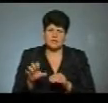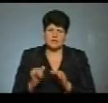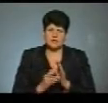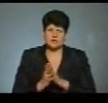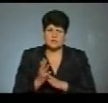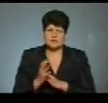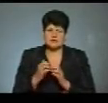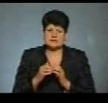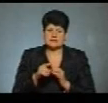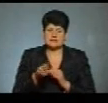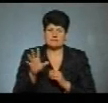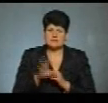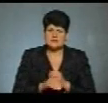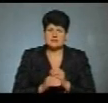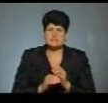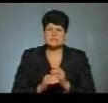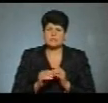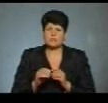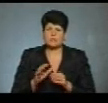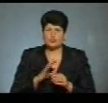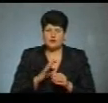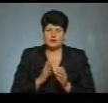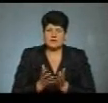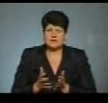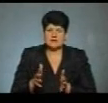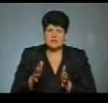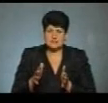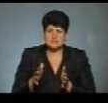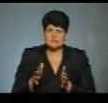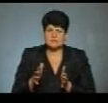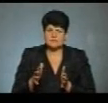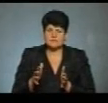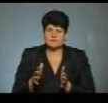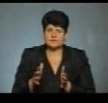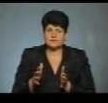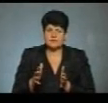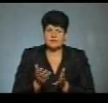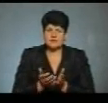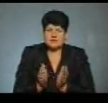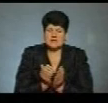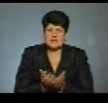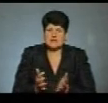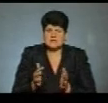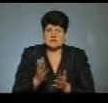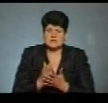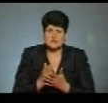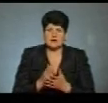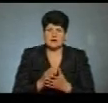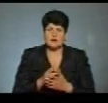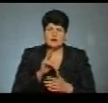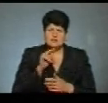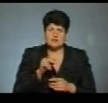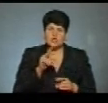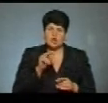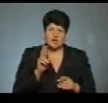зарост та водноволотих рослинництві дуже часто гніздується багато видів птахів. В першу чергу перелітних, каціних, гусених